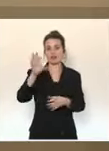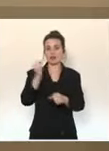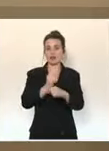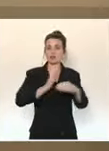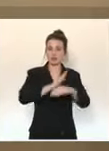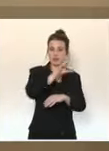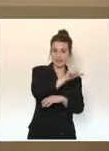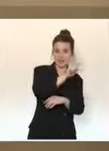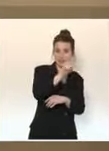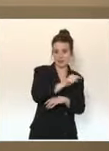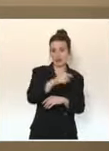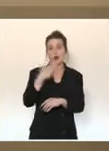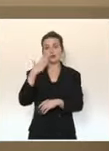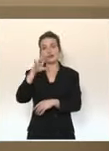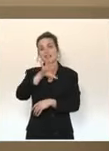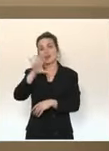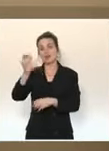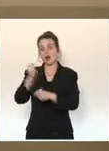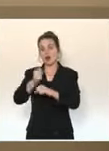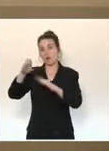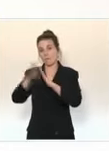Pfizer ou Moderna si vous avez moins de 55 ans.